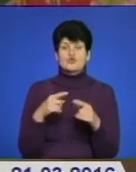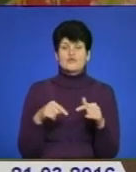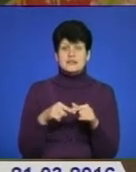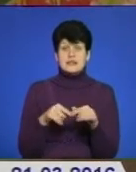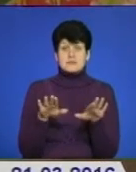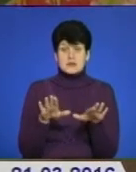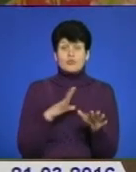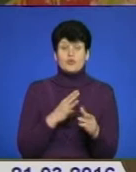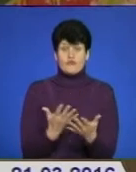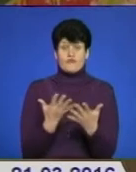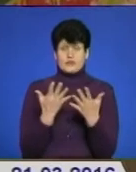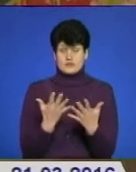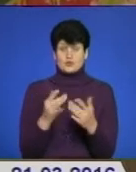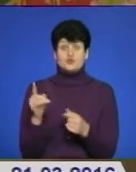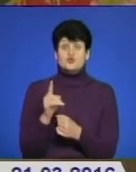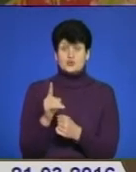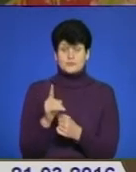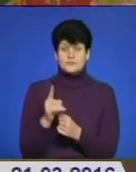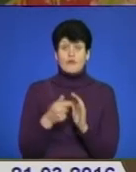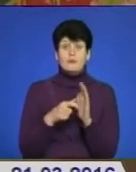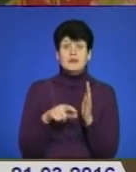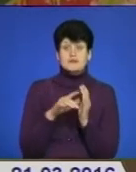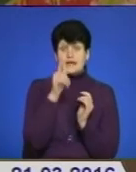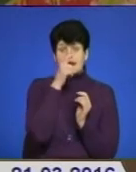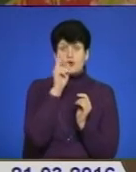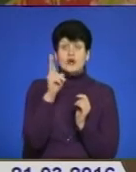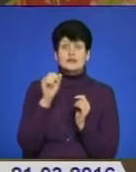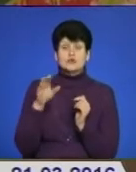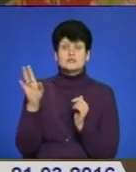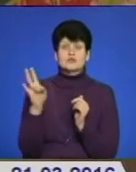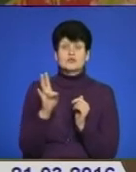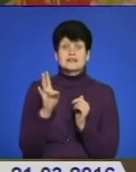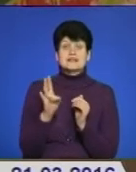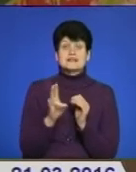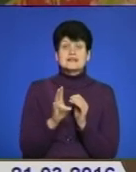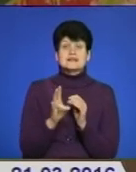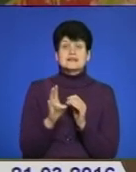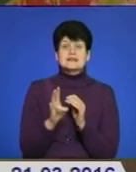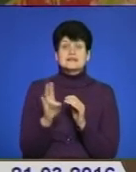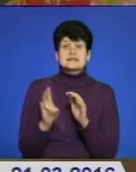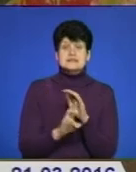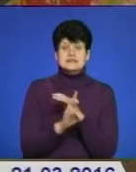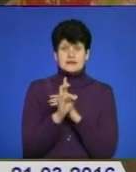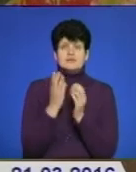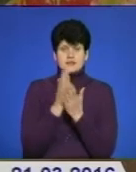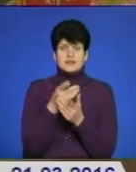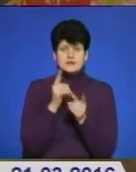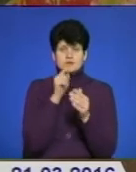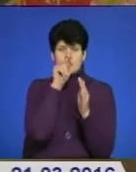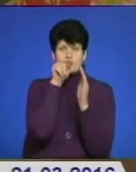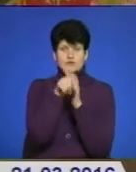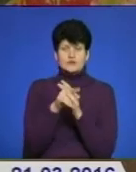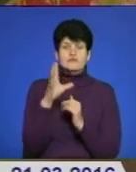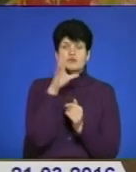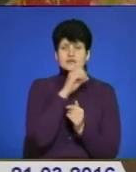було встановлено, що в приміщення греко-католицької церкви, де проживають священники, здійснуло проникнення, звідки скоєно